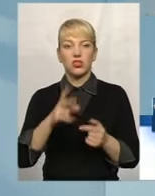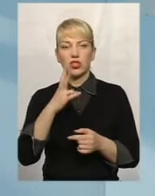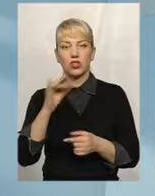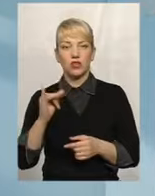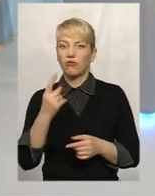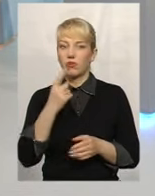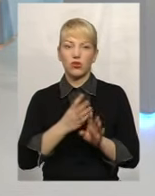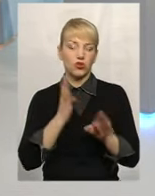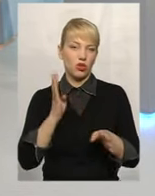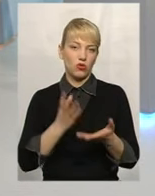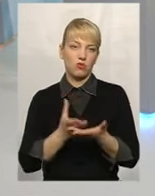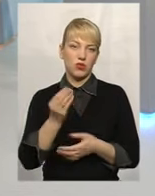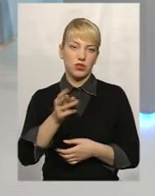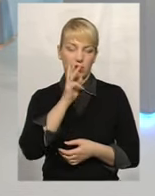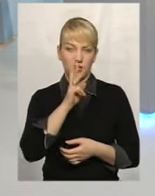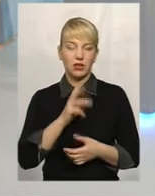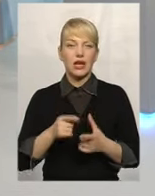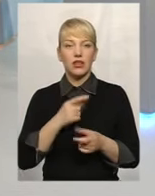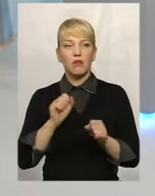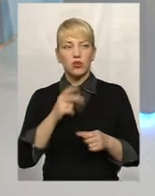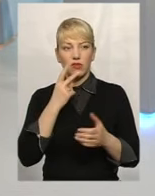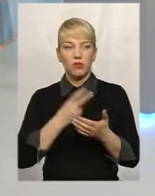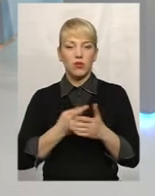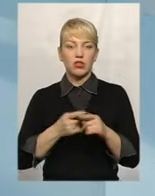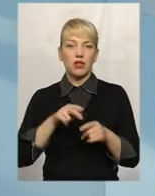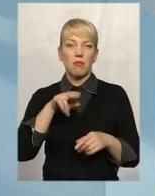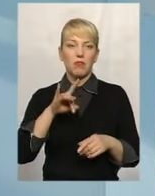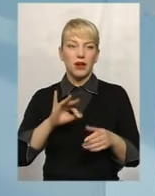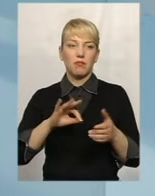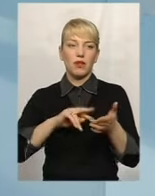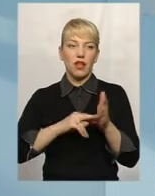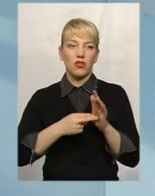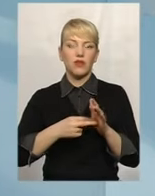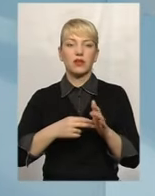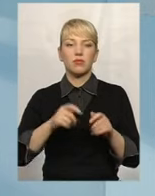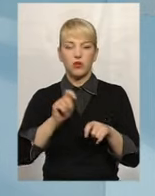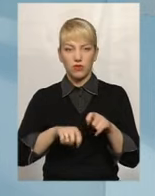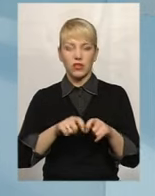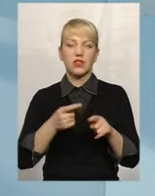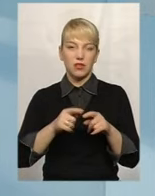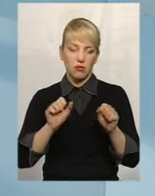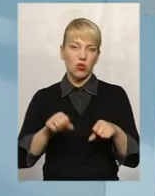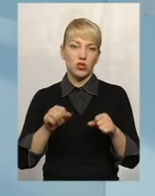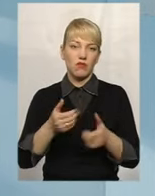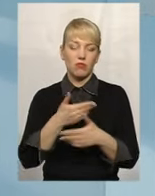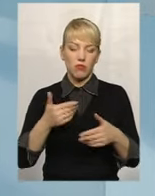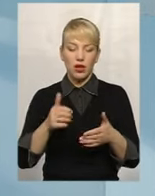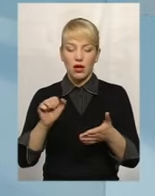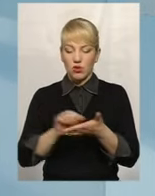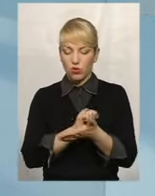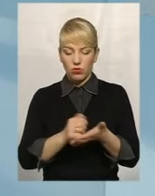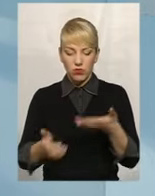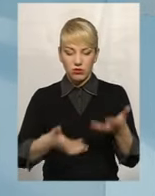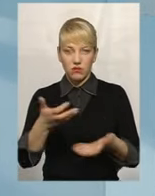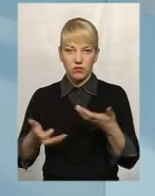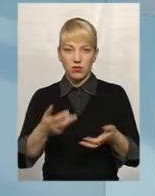порядку виплачена. Чи можливо це ви бачите при плановій перевірці? Звичайно, можливо. Ми перевіряємо документальні перевірки,